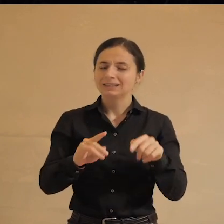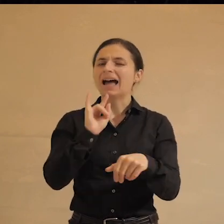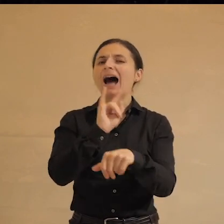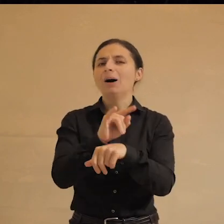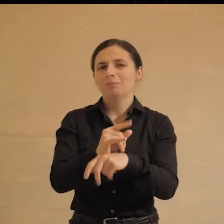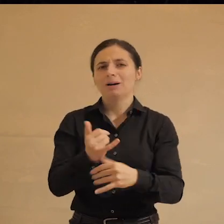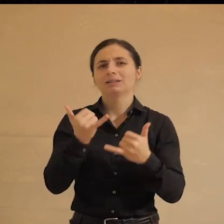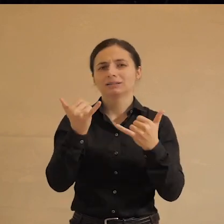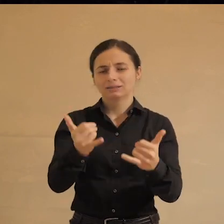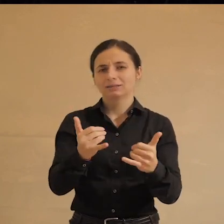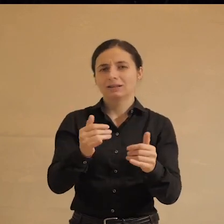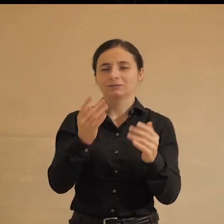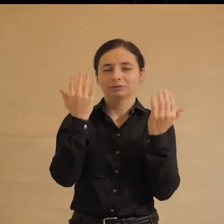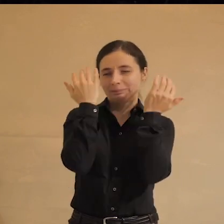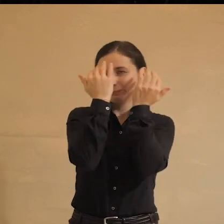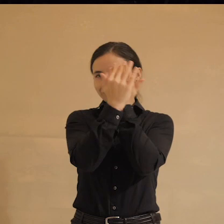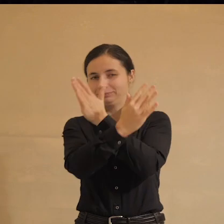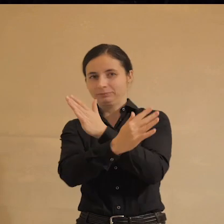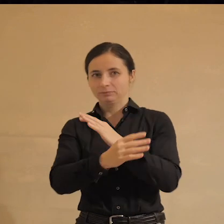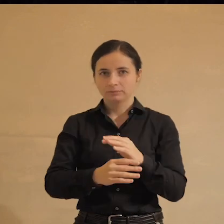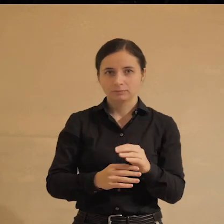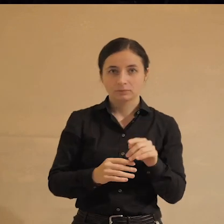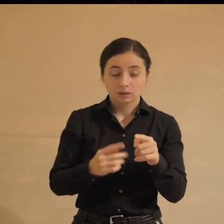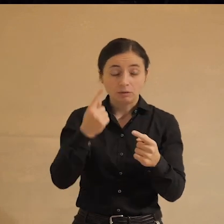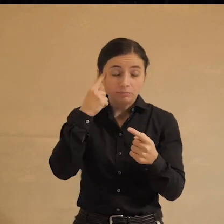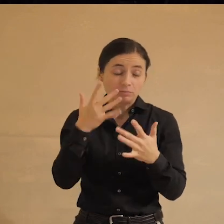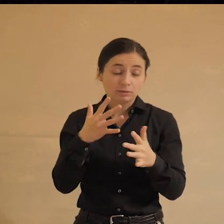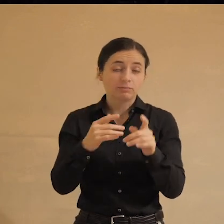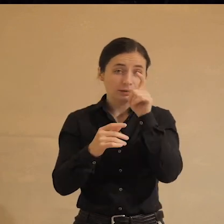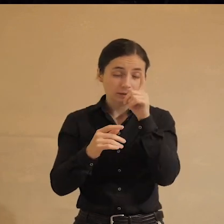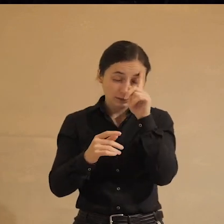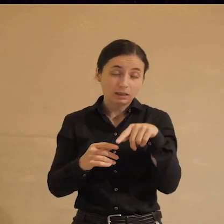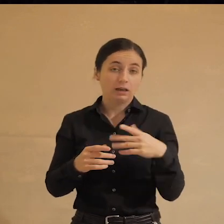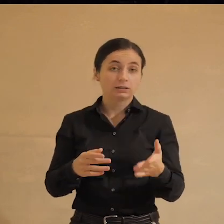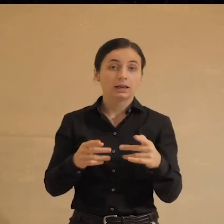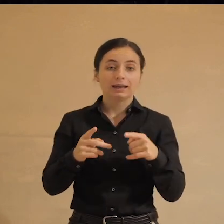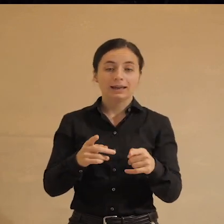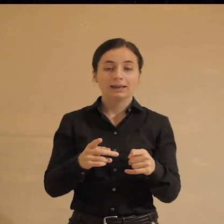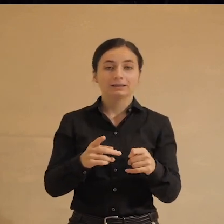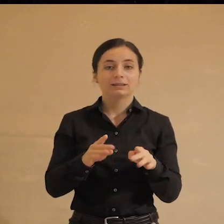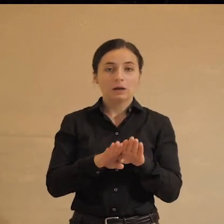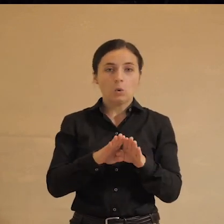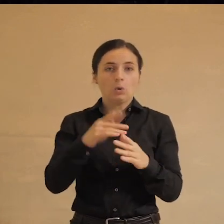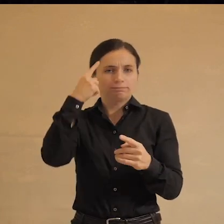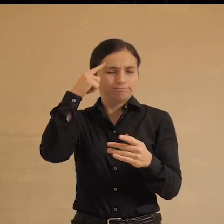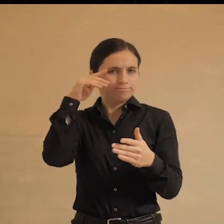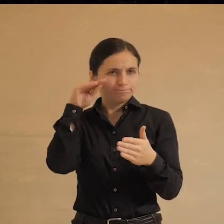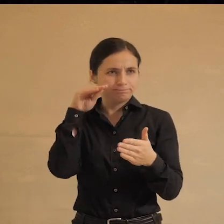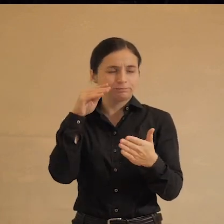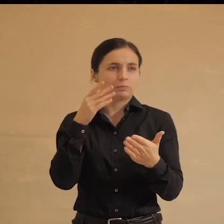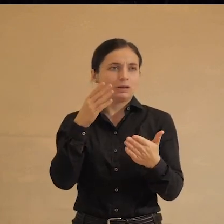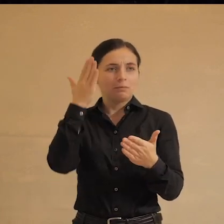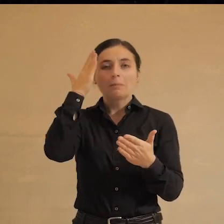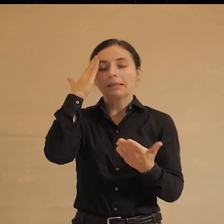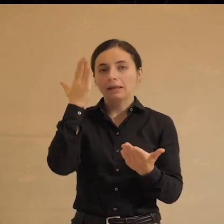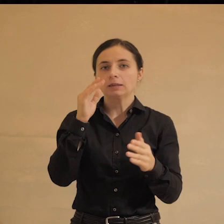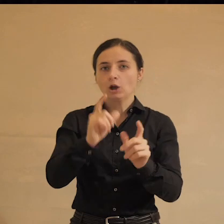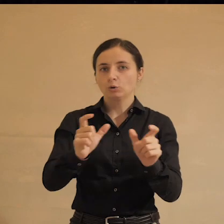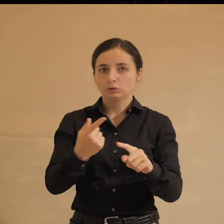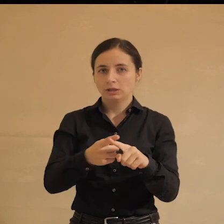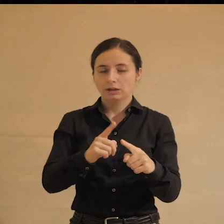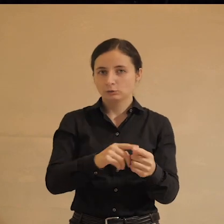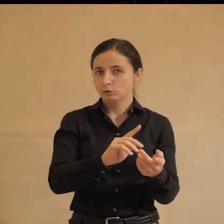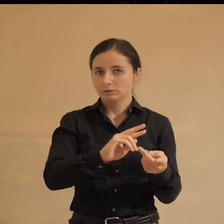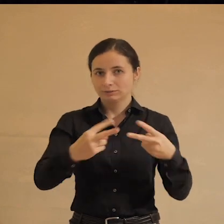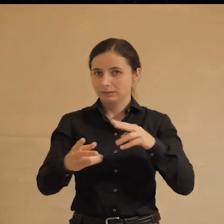для, так сказать, отвода глаз. Просто имейте это в виду, чтобы вы знали, это не сдвигаемое совершенно убеждение. То есть, что такое там